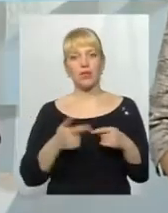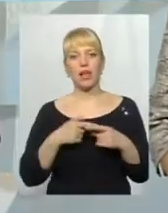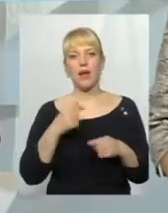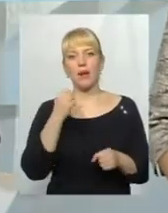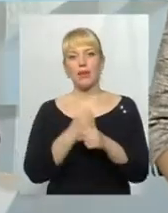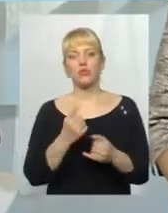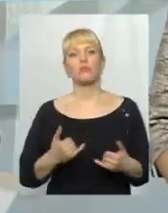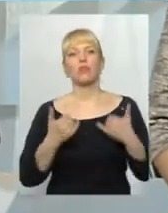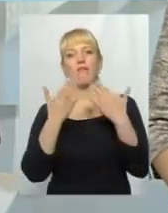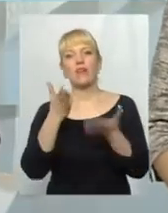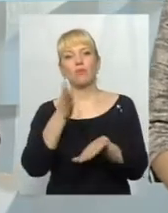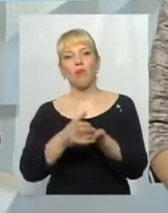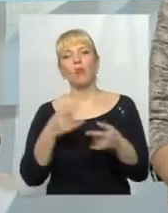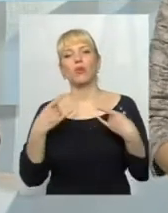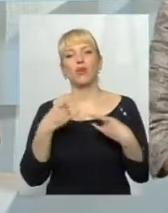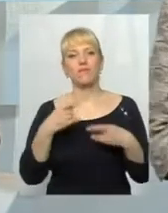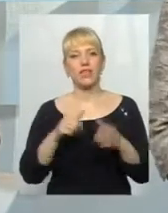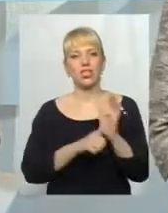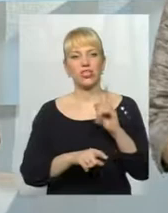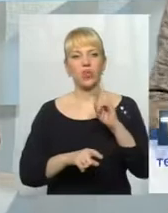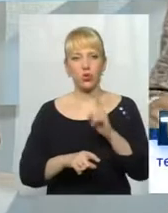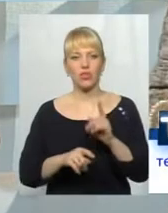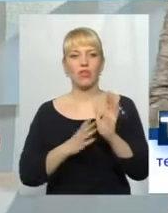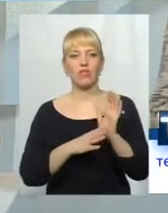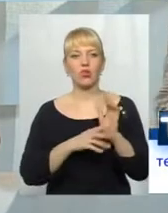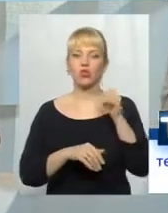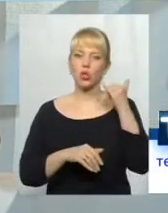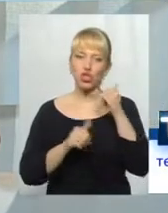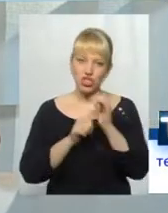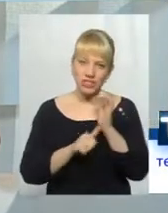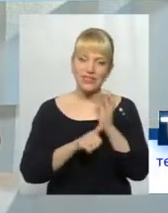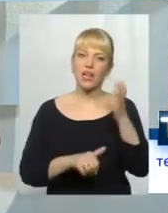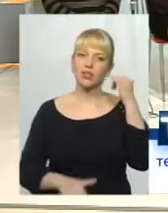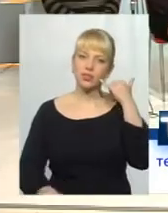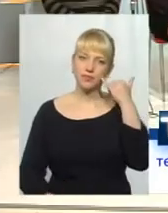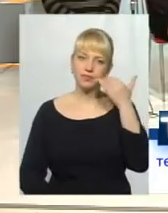працюємо для вас у прямому ефірі 61-9060. Слухуємо вас, говоріть, будь ласка.